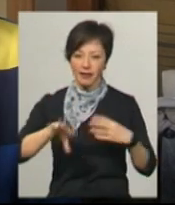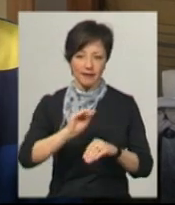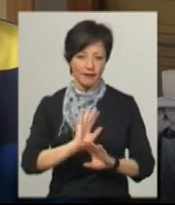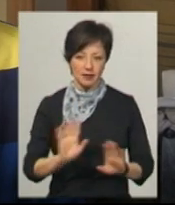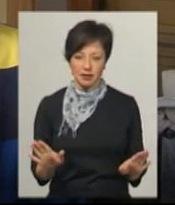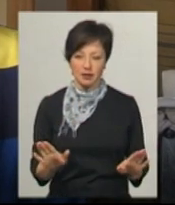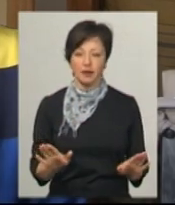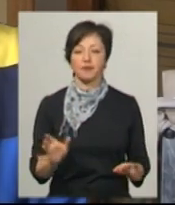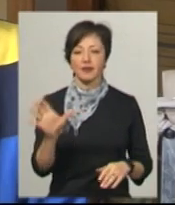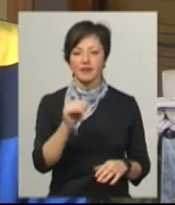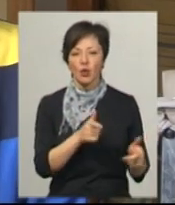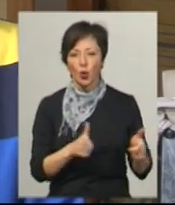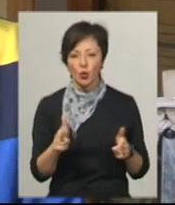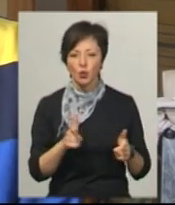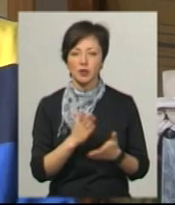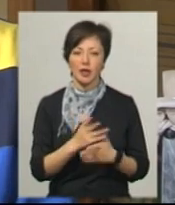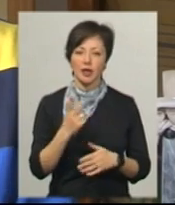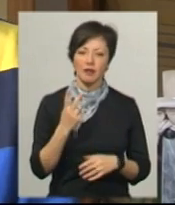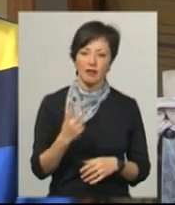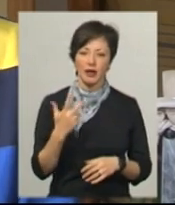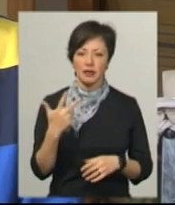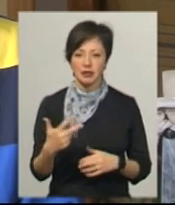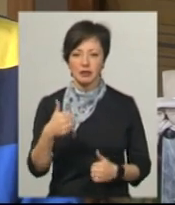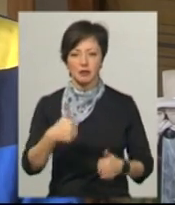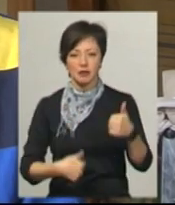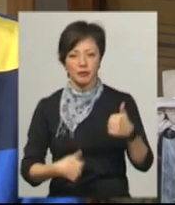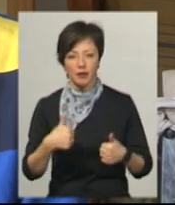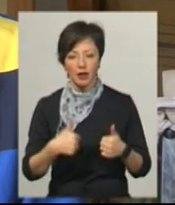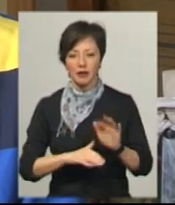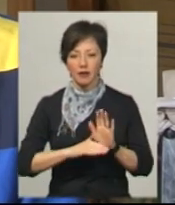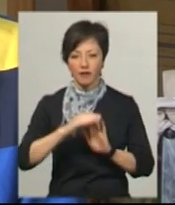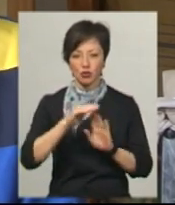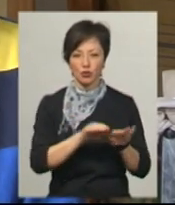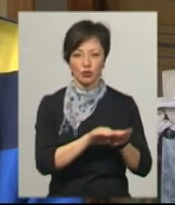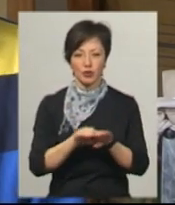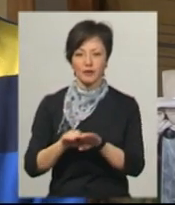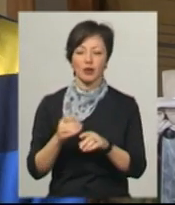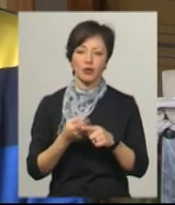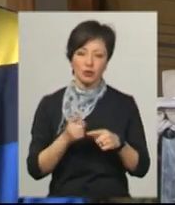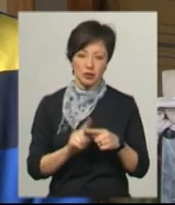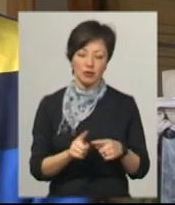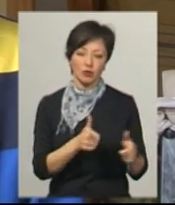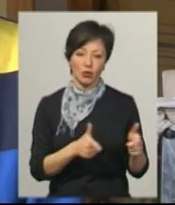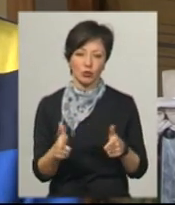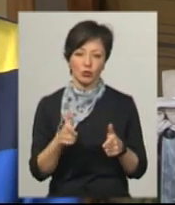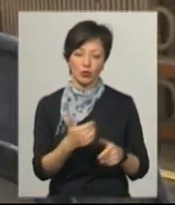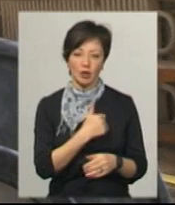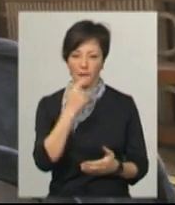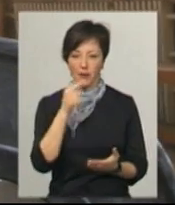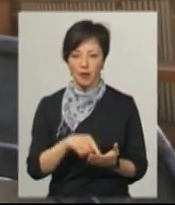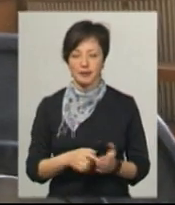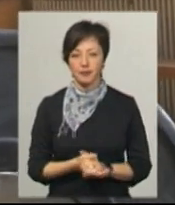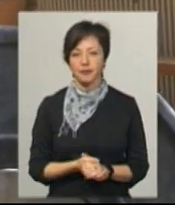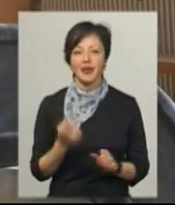І всі готуються, є два-три старти таких, яких найвищих стартів, і всі до них хочуть попасти.